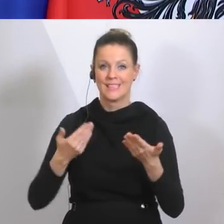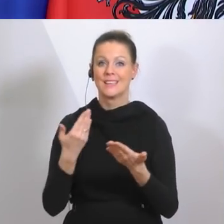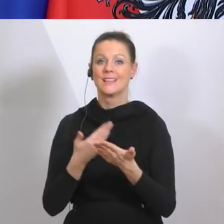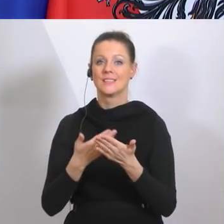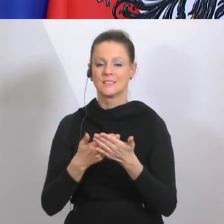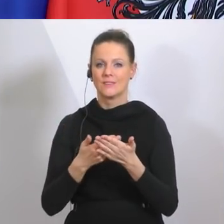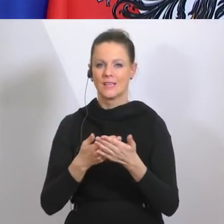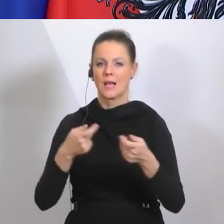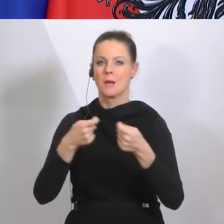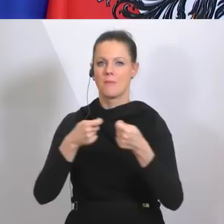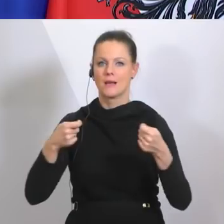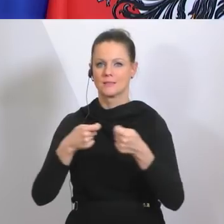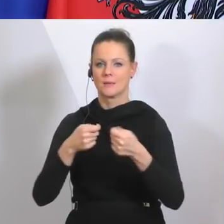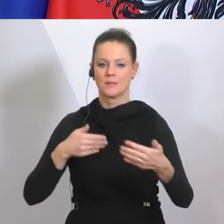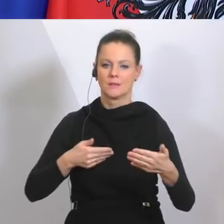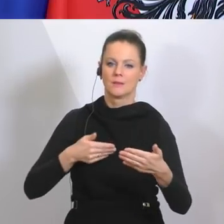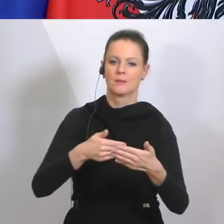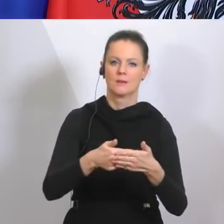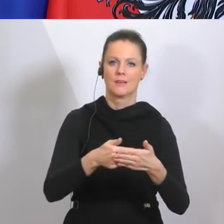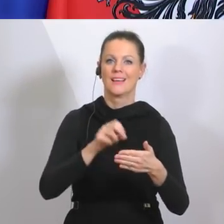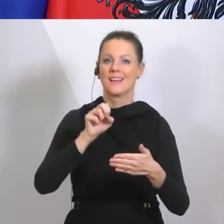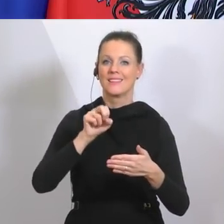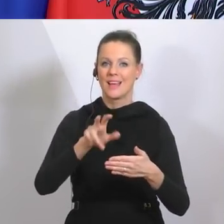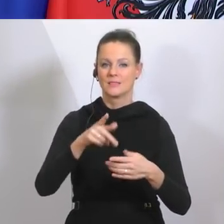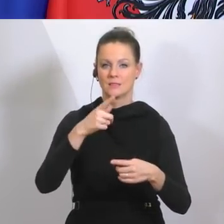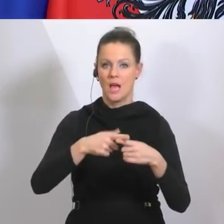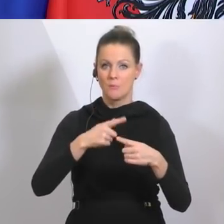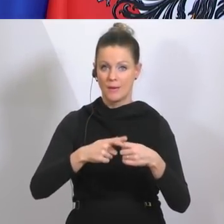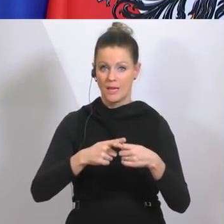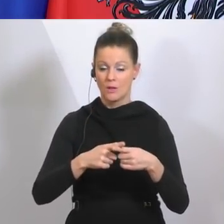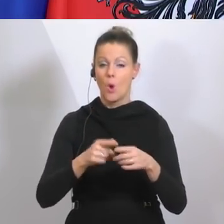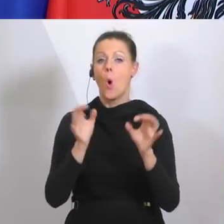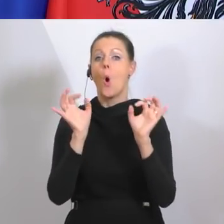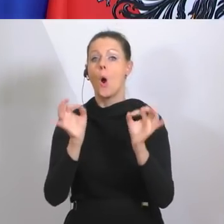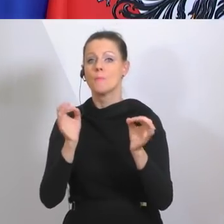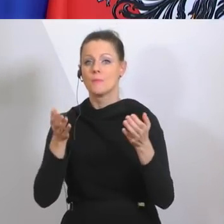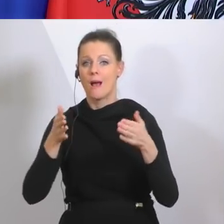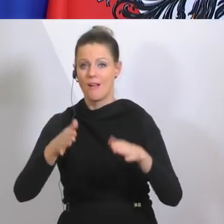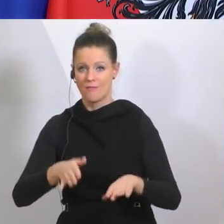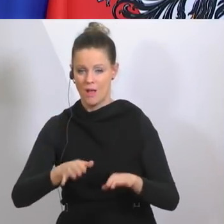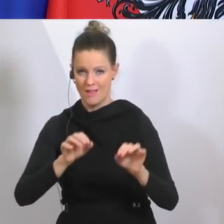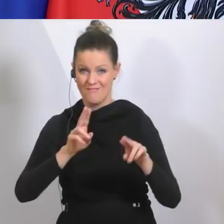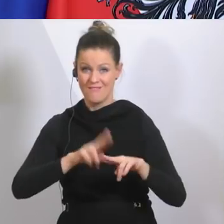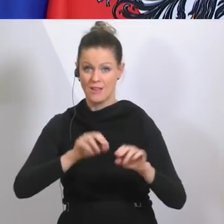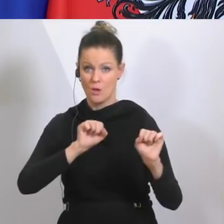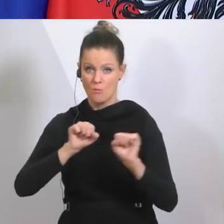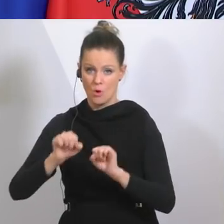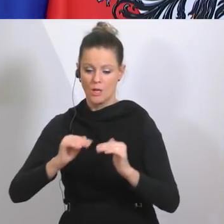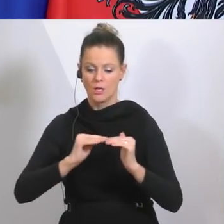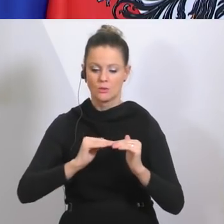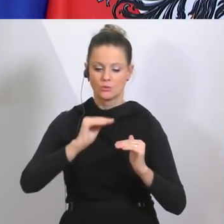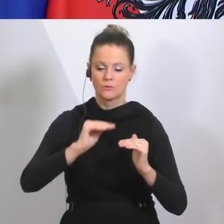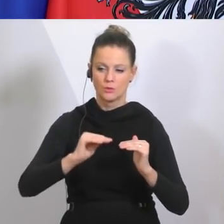zum 13. April verlängert und dann wird stufenweise, im Idealfall, wenn das möglich ist, das System wieder hochgefahren.